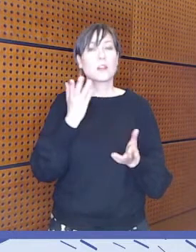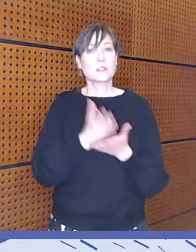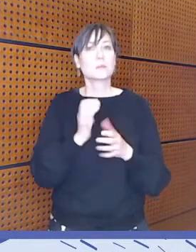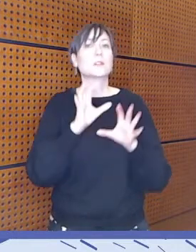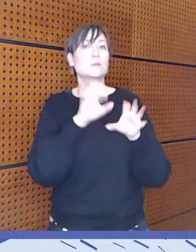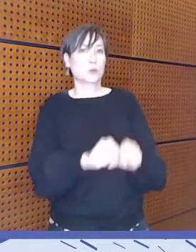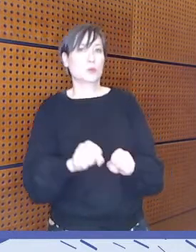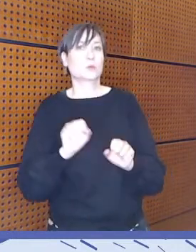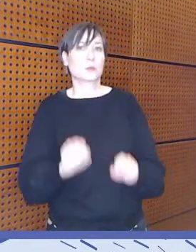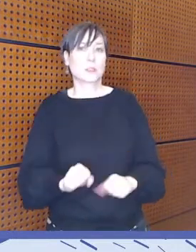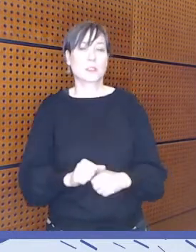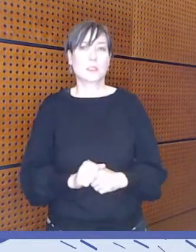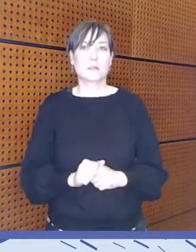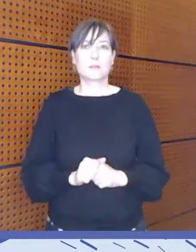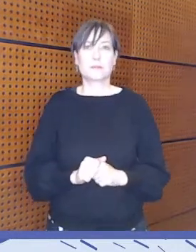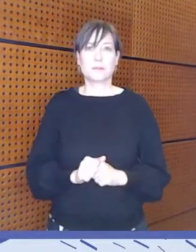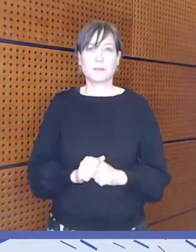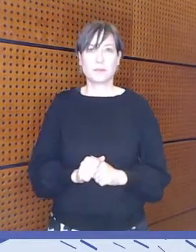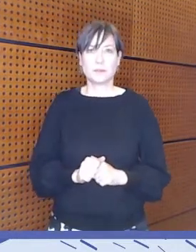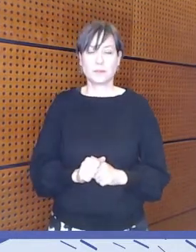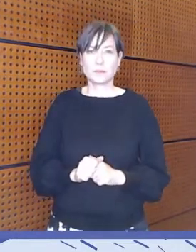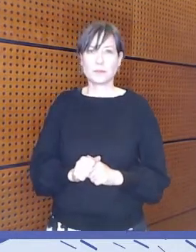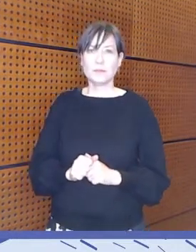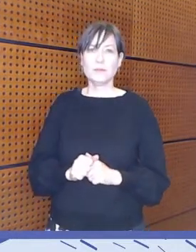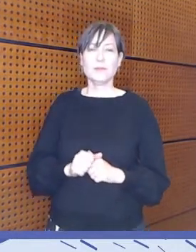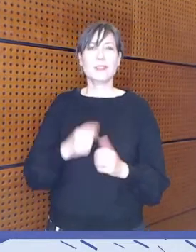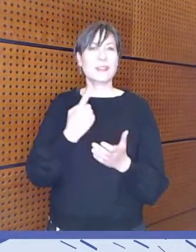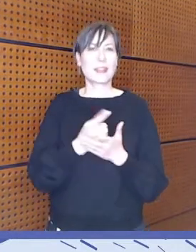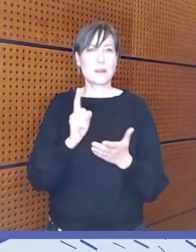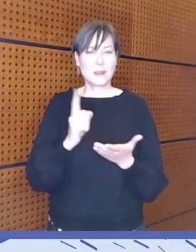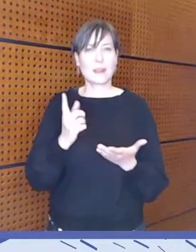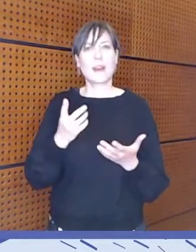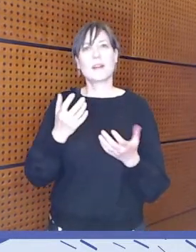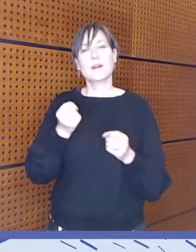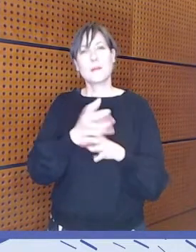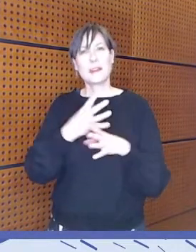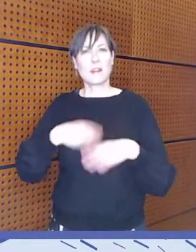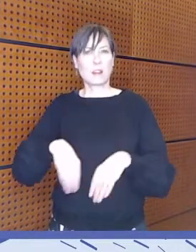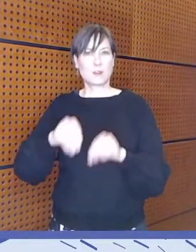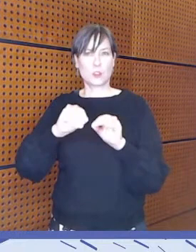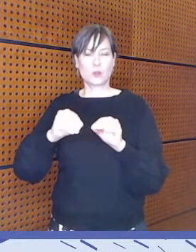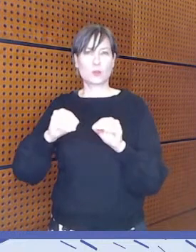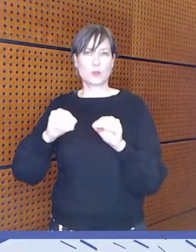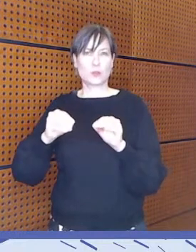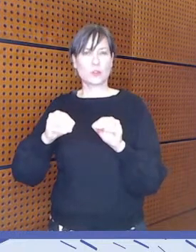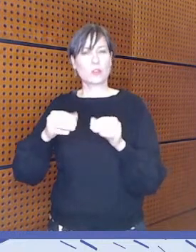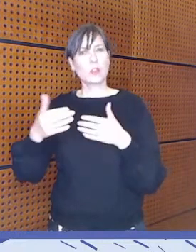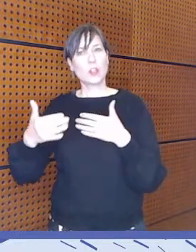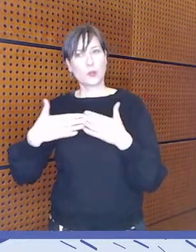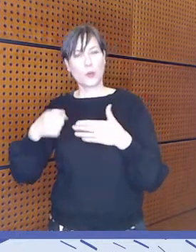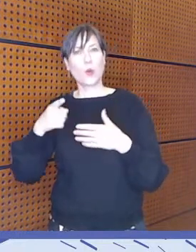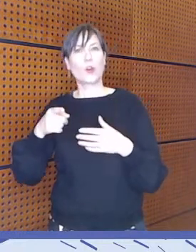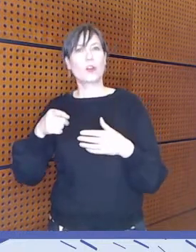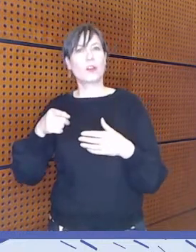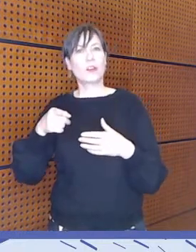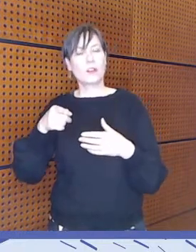tärkeää tässä on mun mielestä mediakasvatuksen rooli. Ja siinä